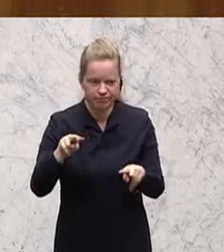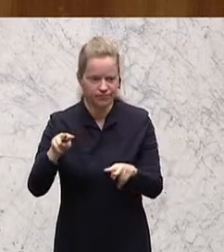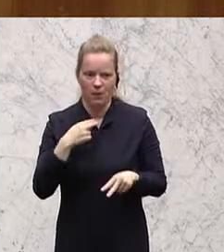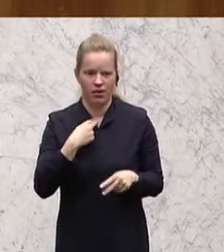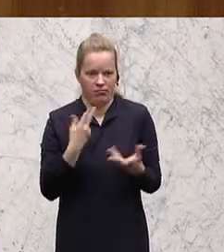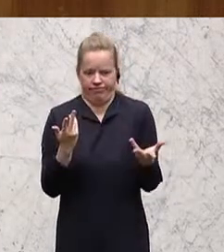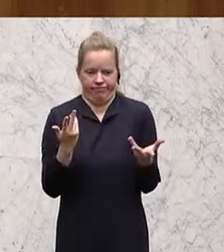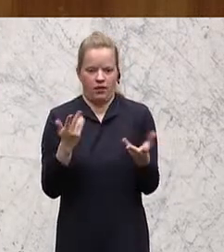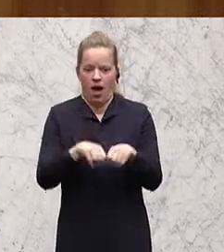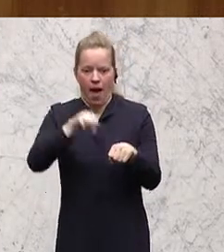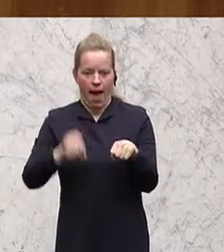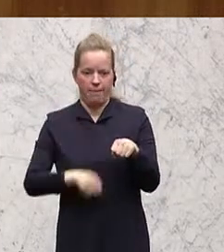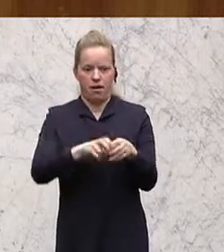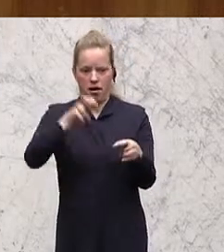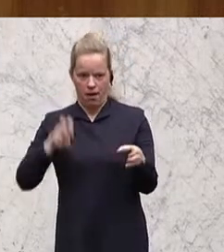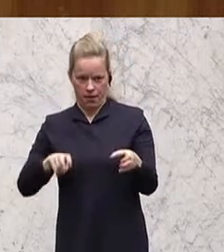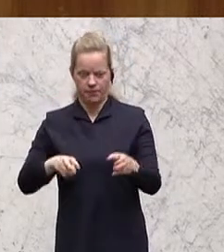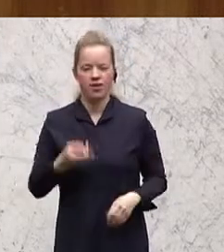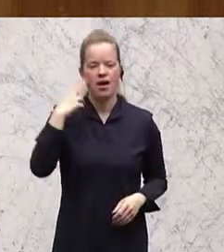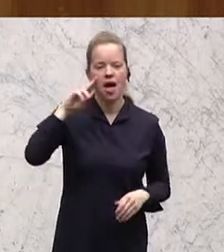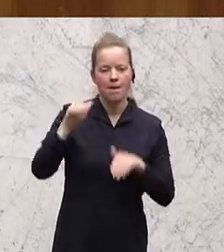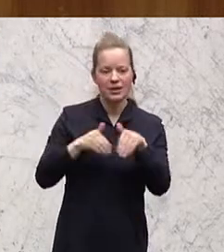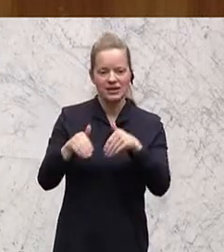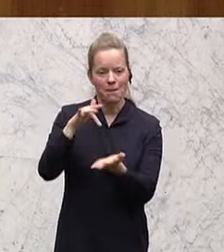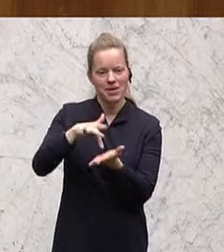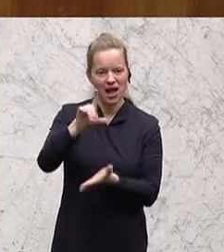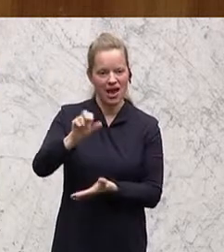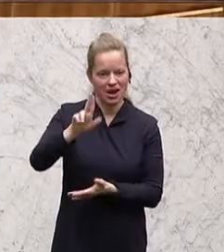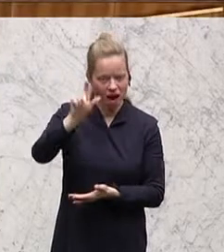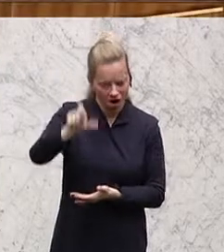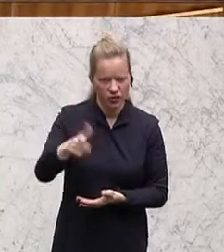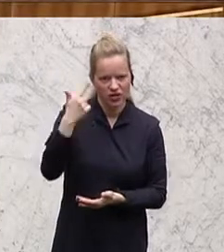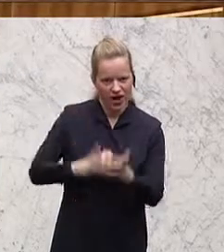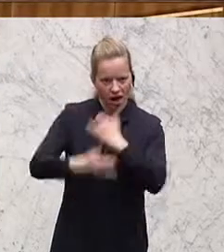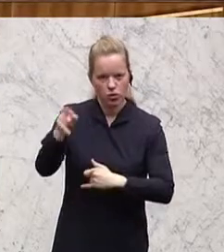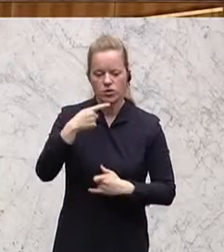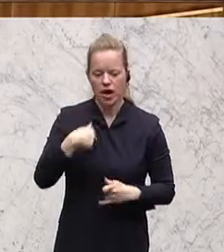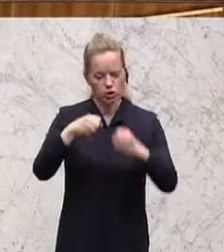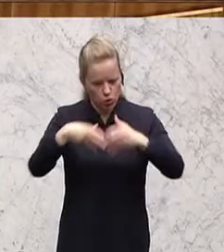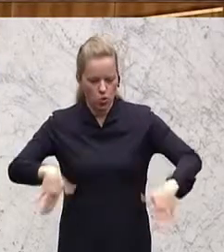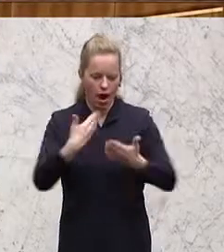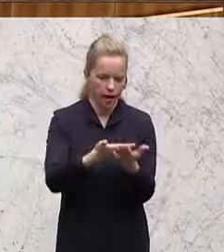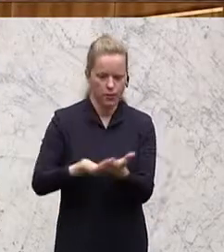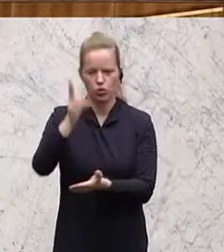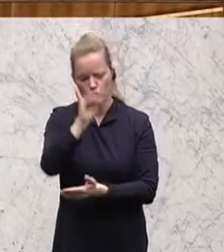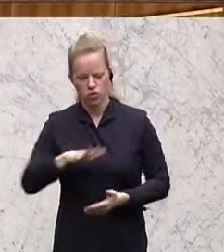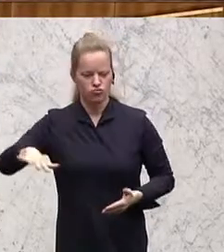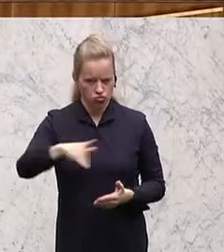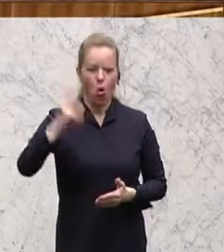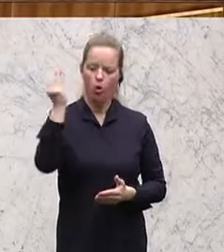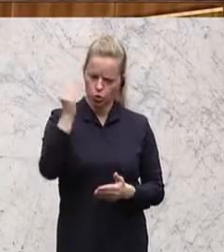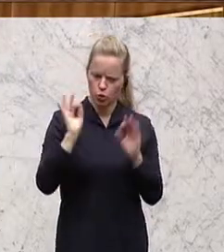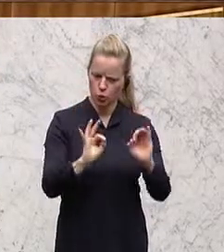Herr Minister Mitterlehner, Sie haben vor zwei Jahren mal gesagt, das Angebot und die Infrastruktur an unseren Hochschulen sind gut und das wird auch von den Studierenden